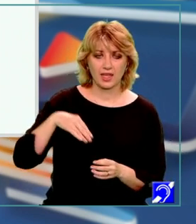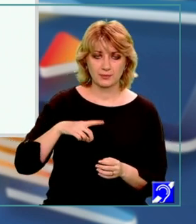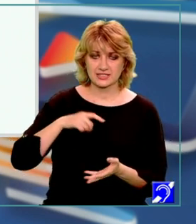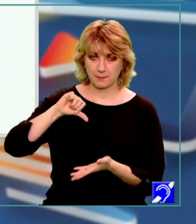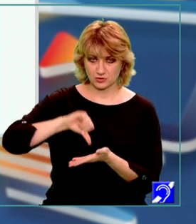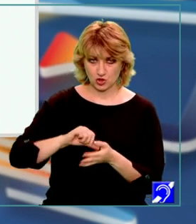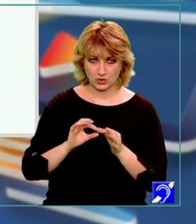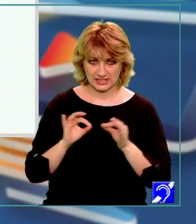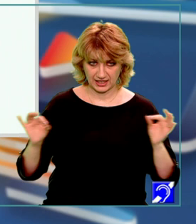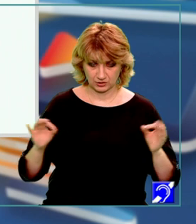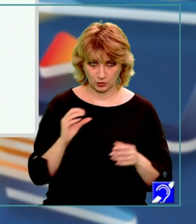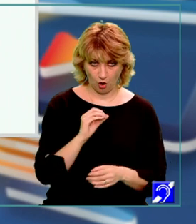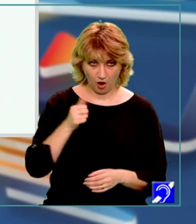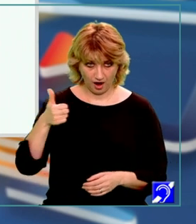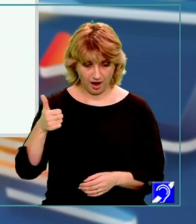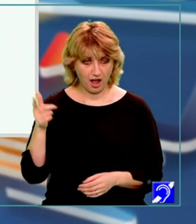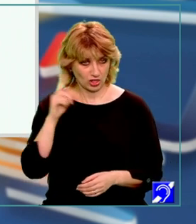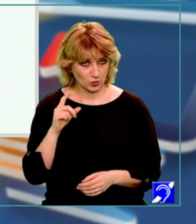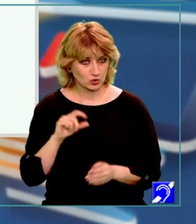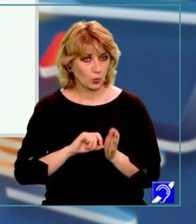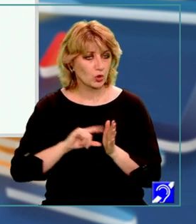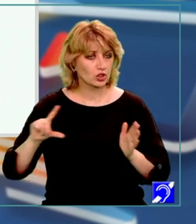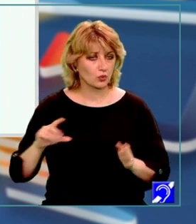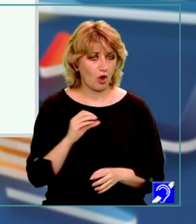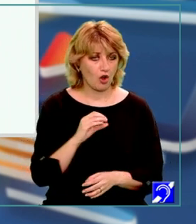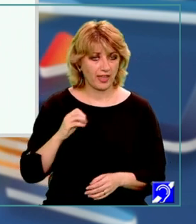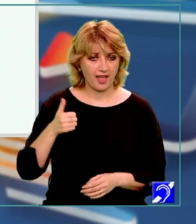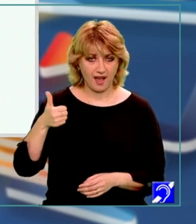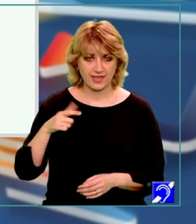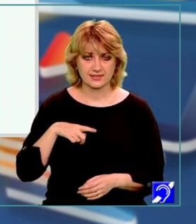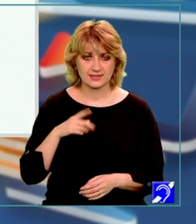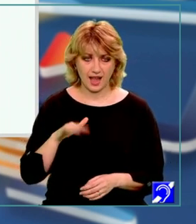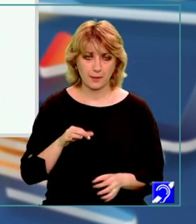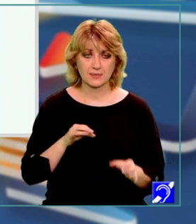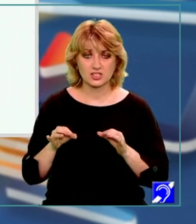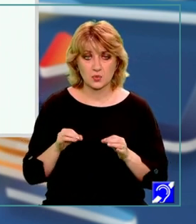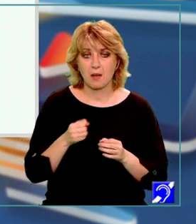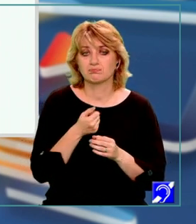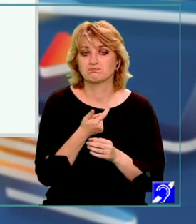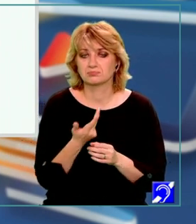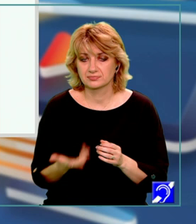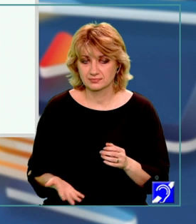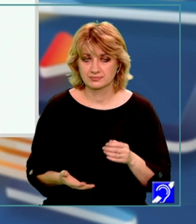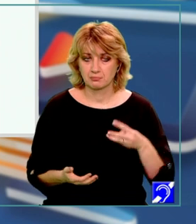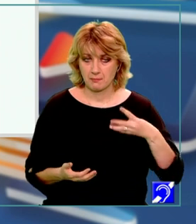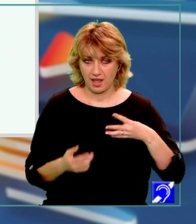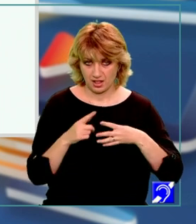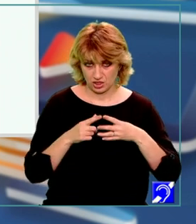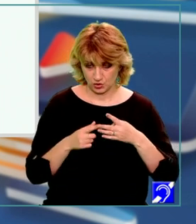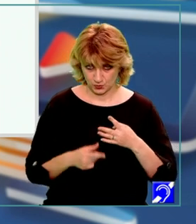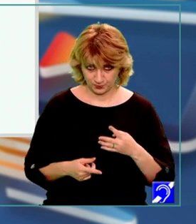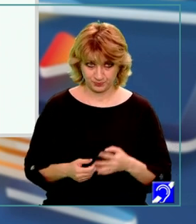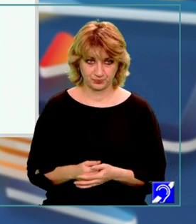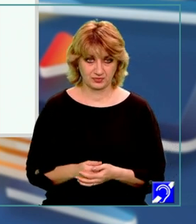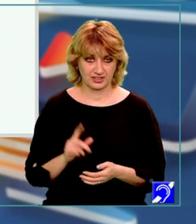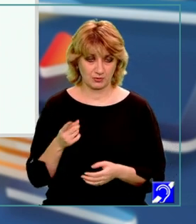segmentului OA, atunci unghiul OEA are măsura D. Trebuie să alegem varianta